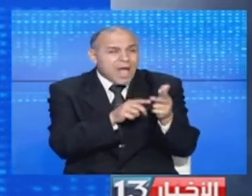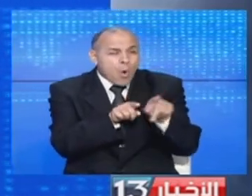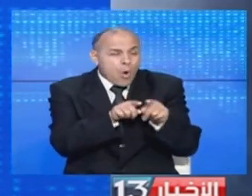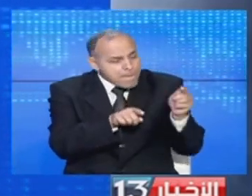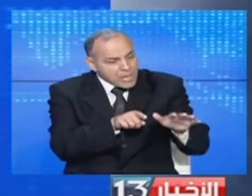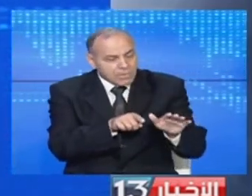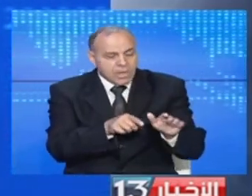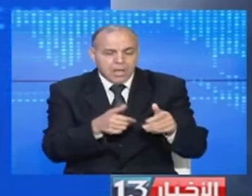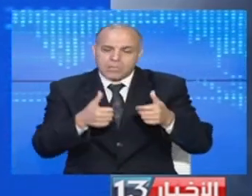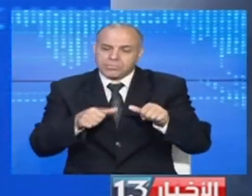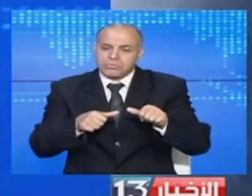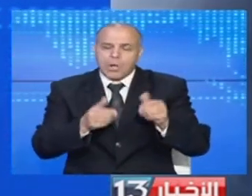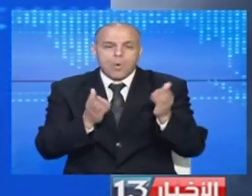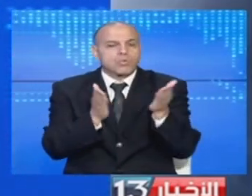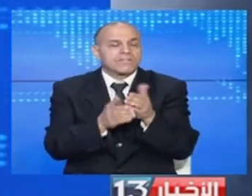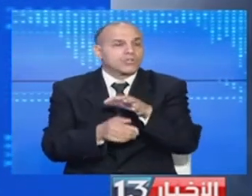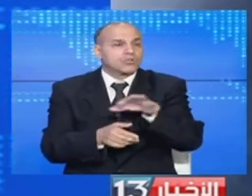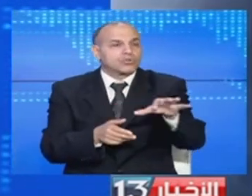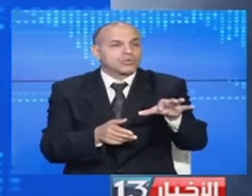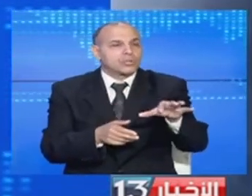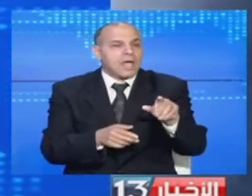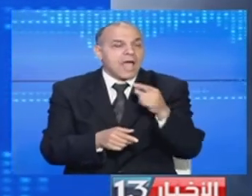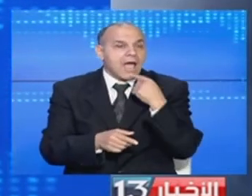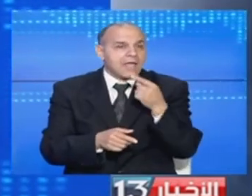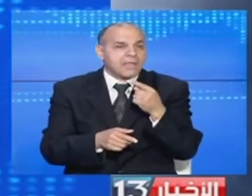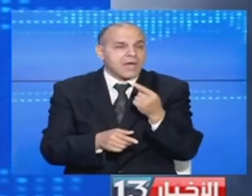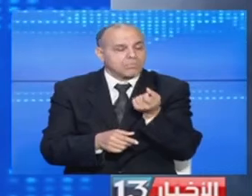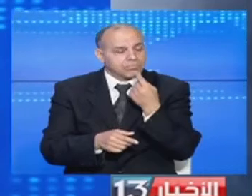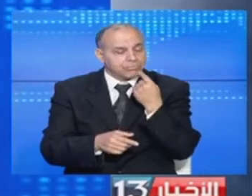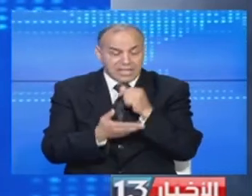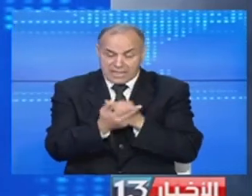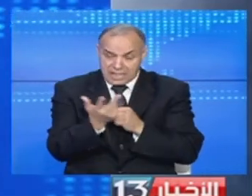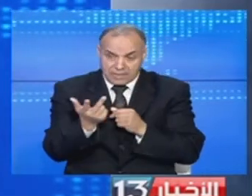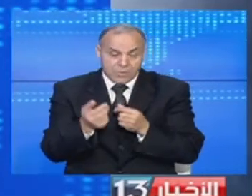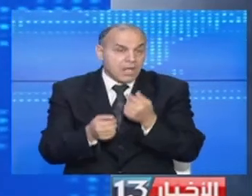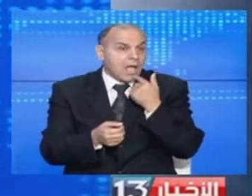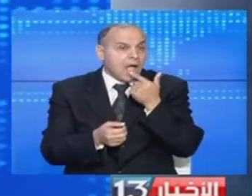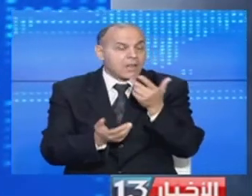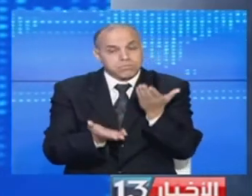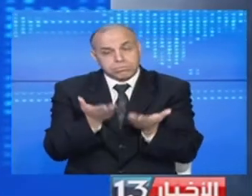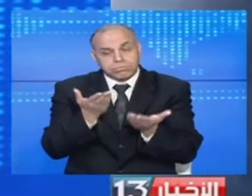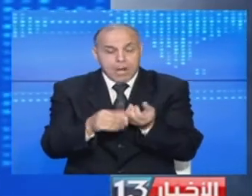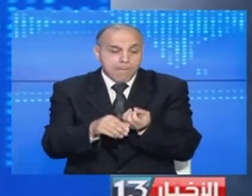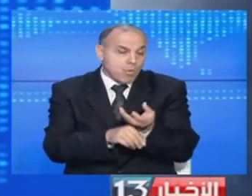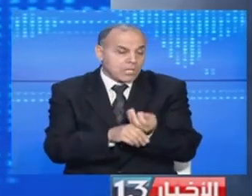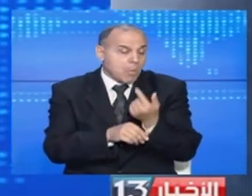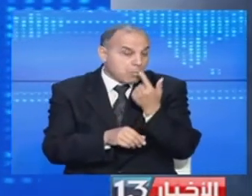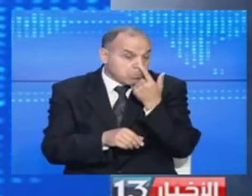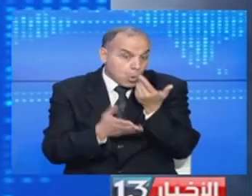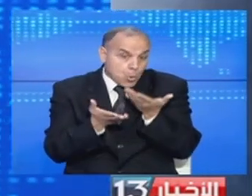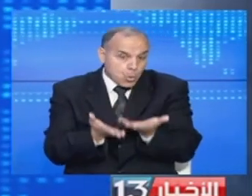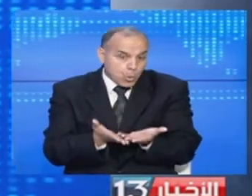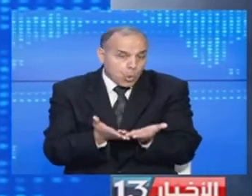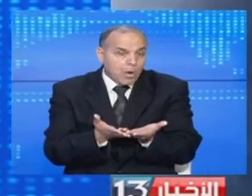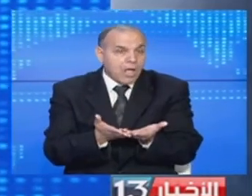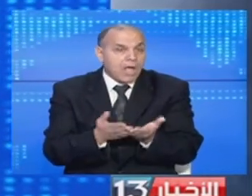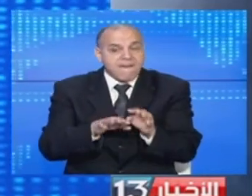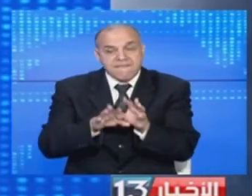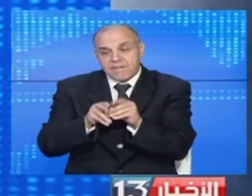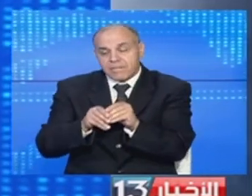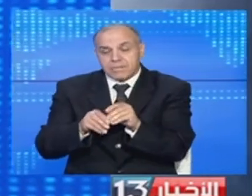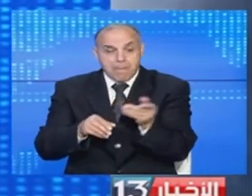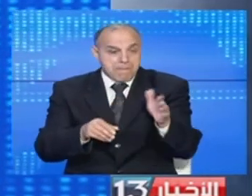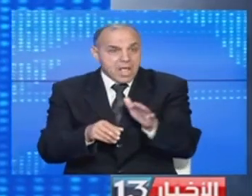كانوا مقيمين بالمستشفى الجهوي بالمكان لتلقي العلاج وترجحها المعطيات الصادرة اليوم عن اقارب